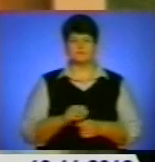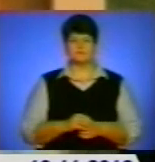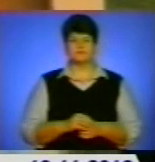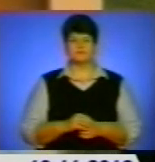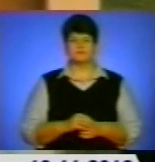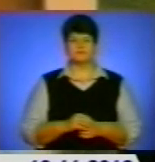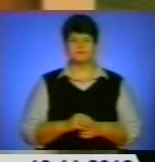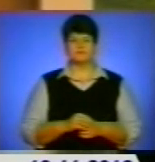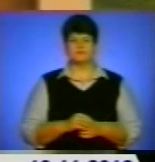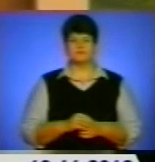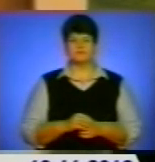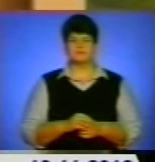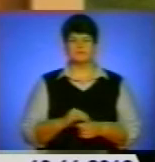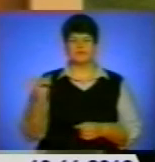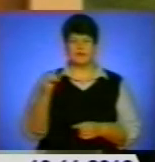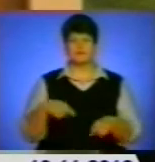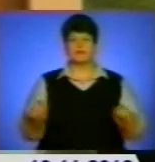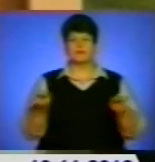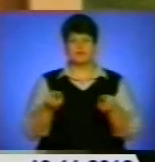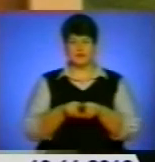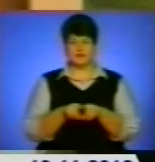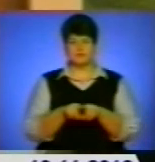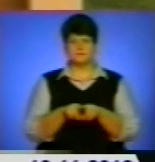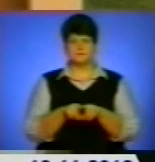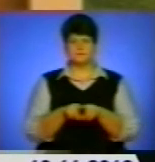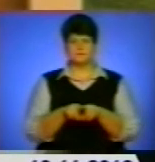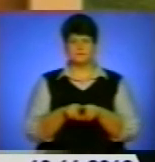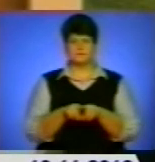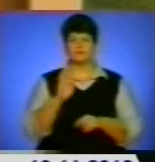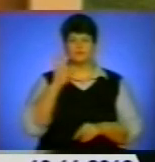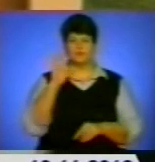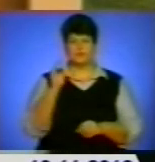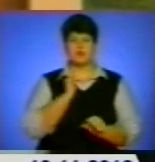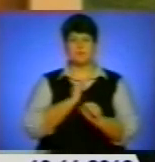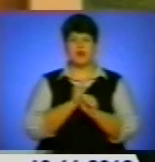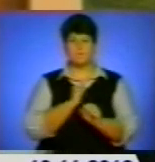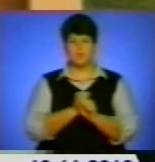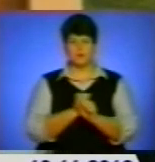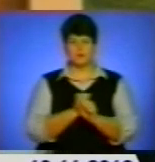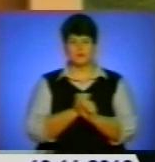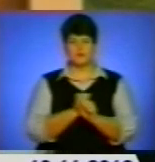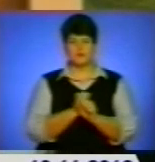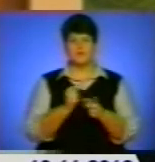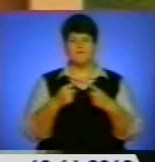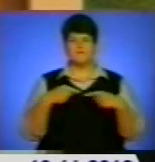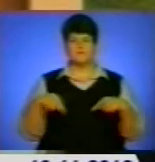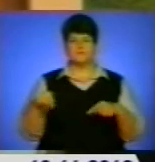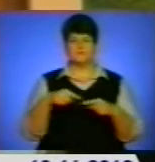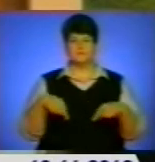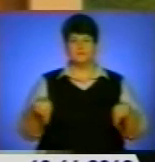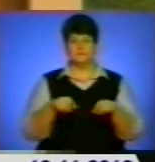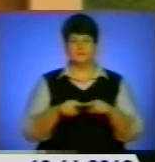також будемо працювати в області сотрудничества,